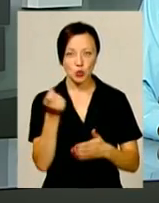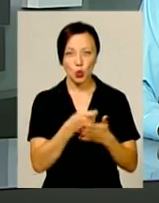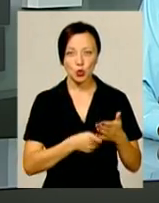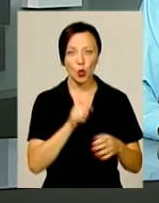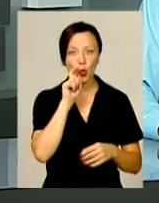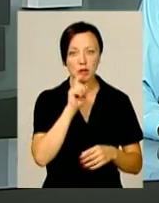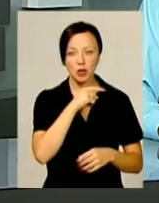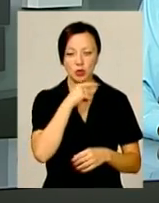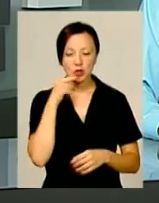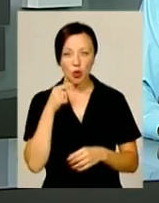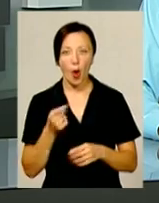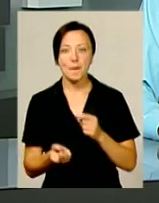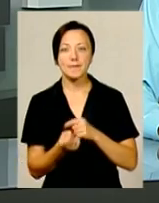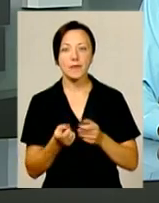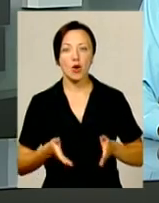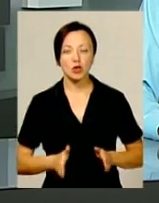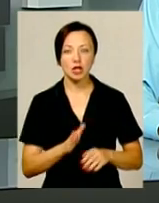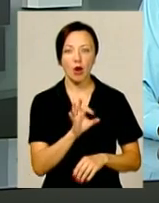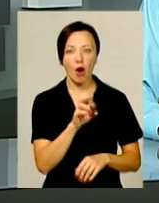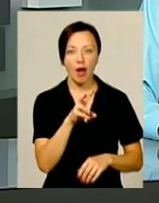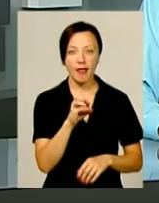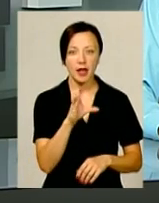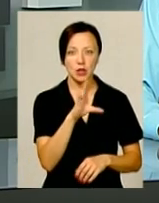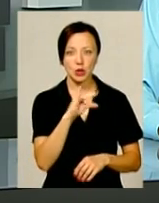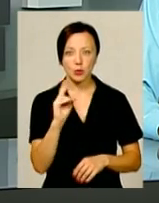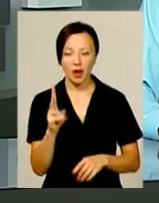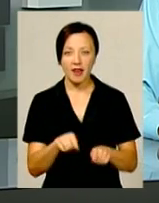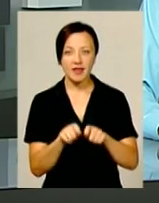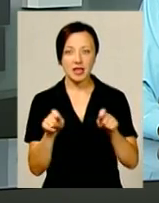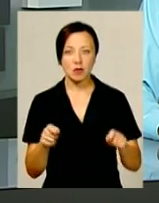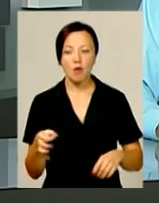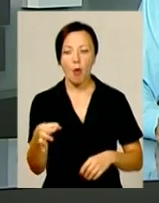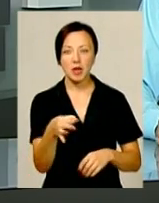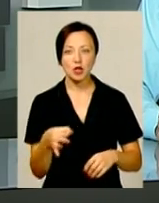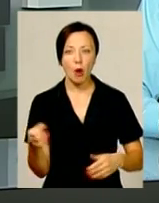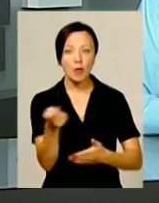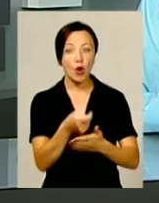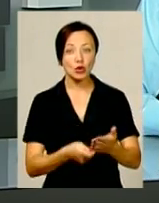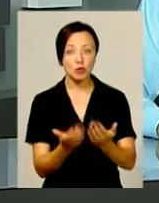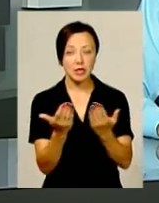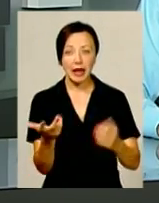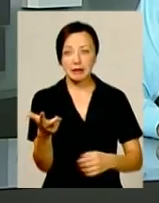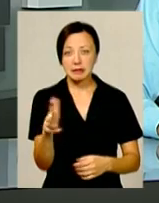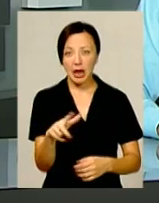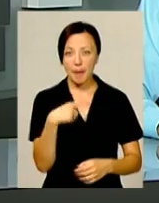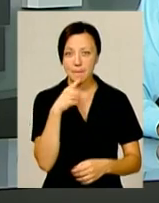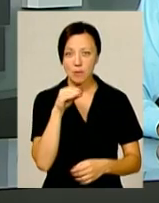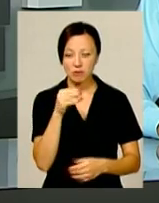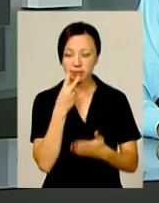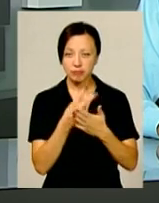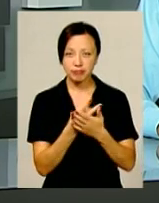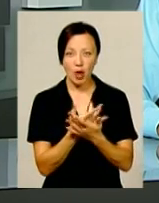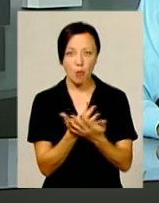українсько-російського походження Альоне Олесюк відкрилася в обласному художньому музеї. Тримовність назви проєкту відображає